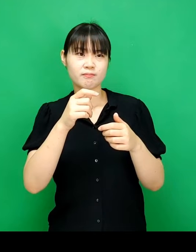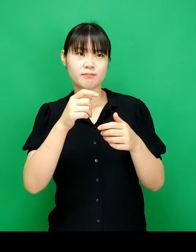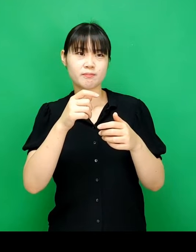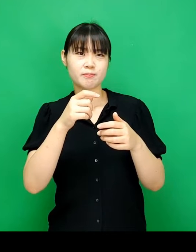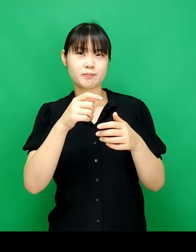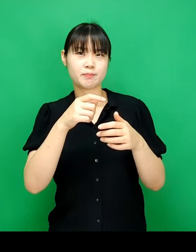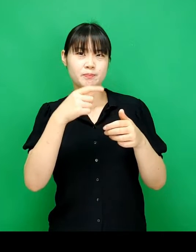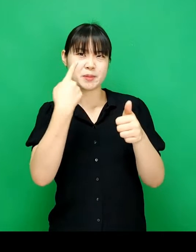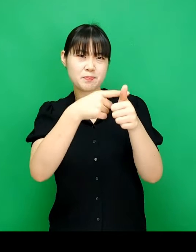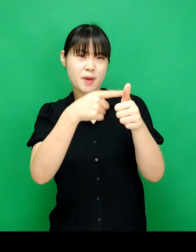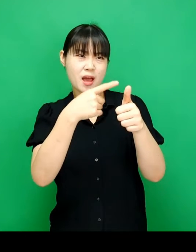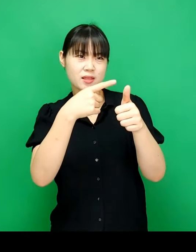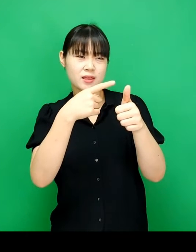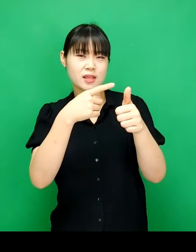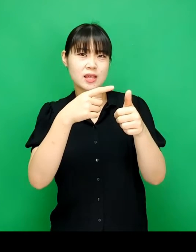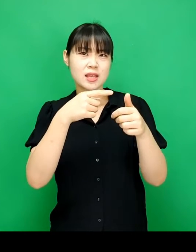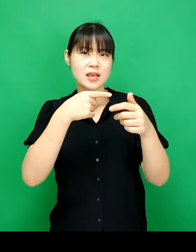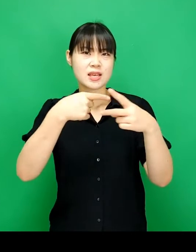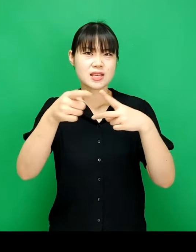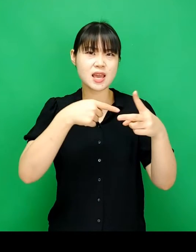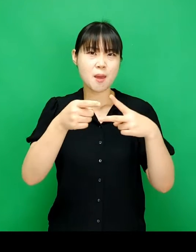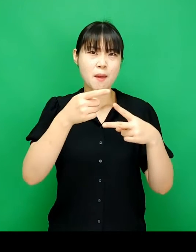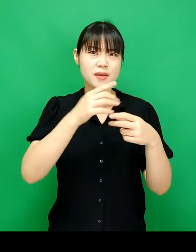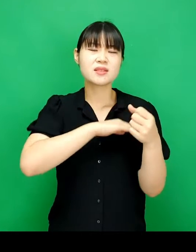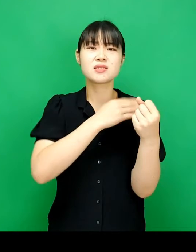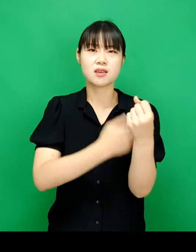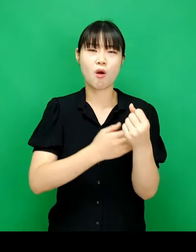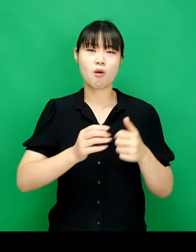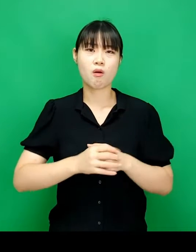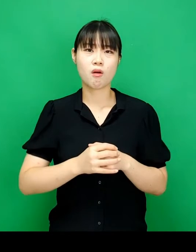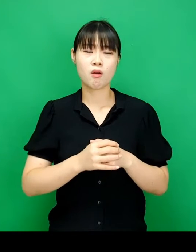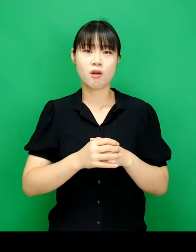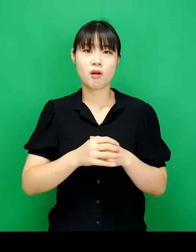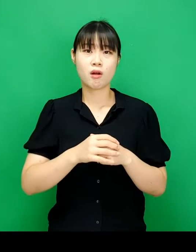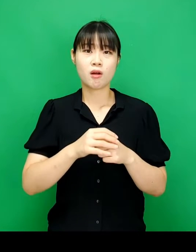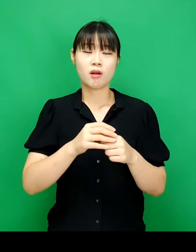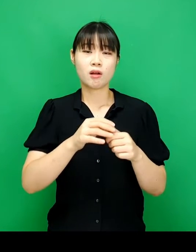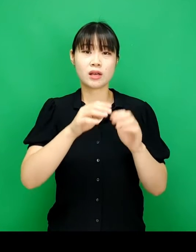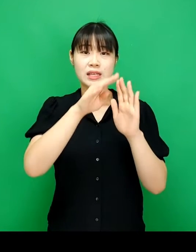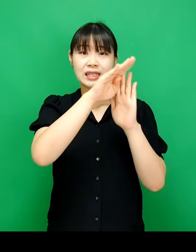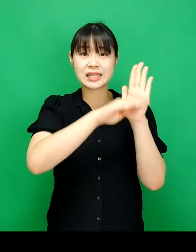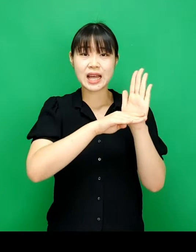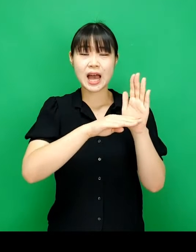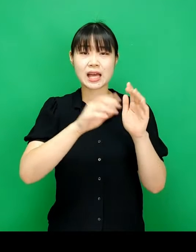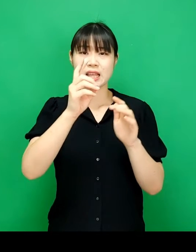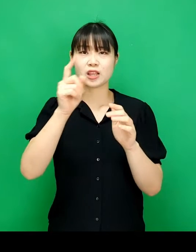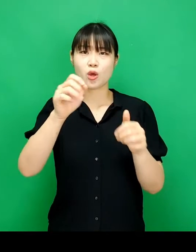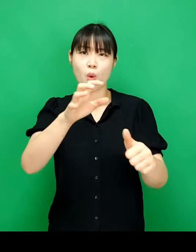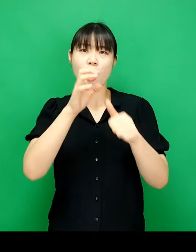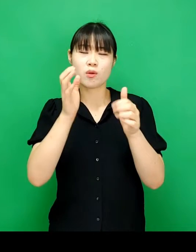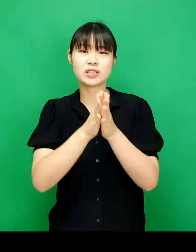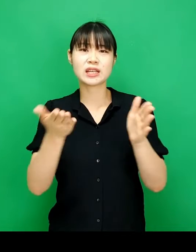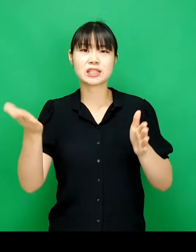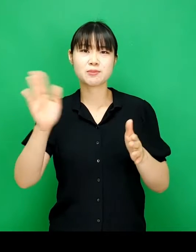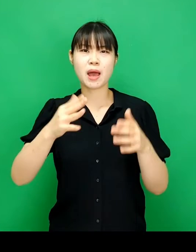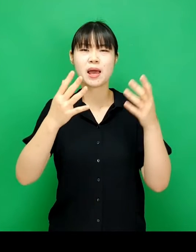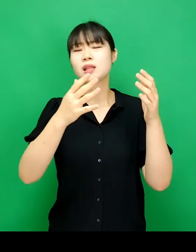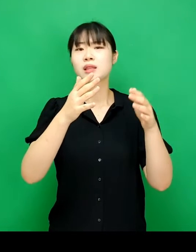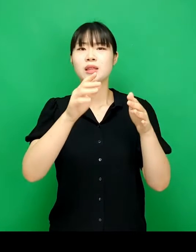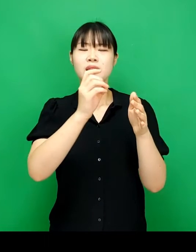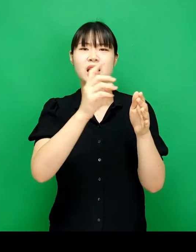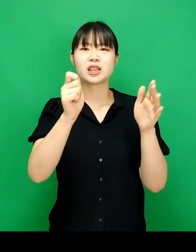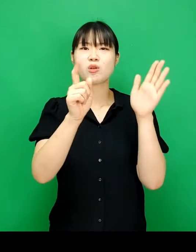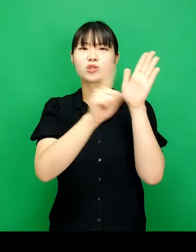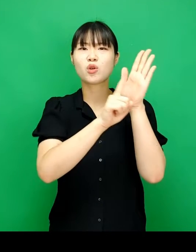비판적으로 이해할 수 있는 능력을 말합니다 더 객관적으로 보도하기 위해 기사의 데이터를 활용하기